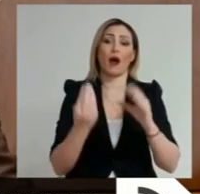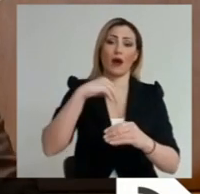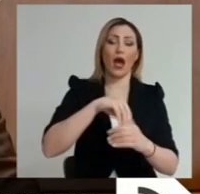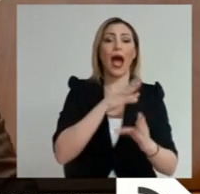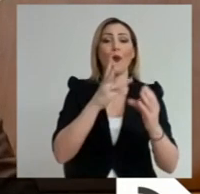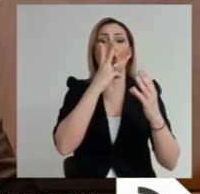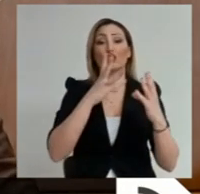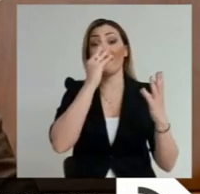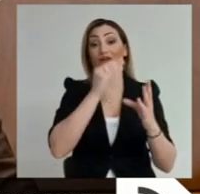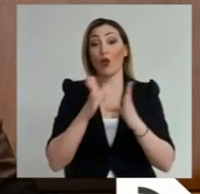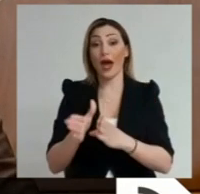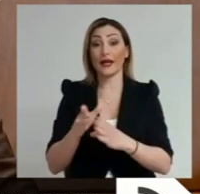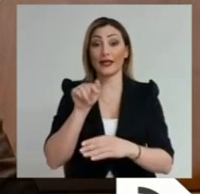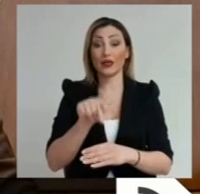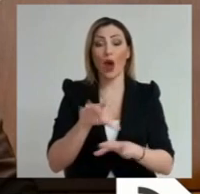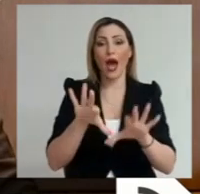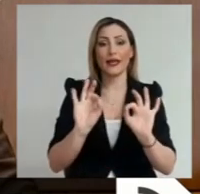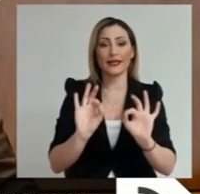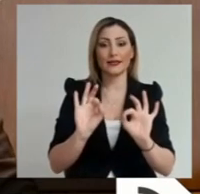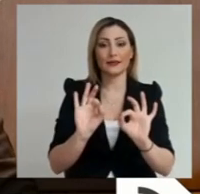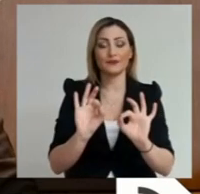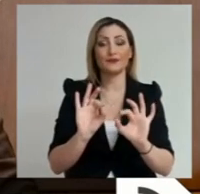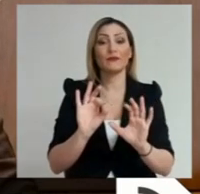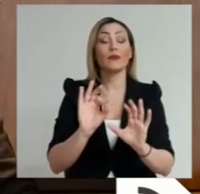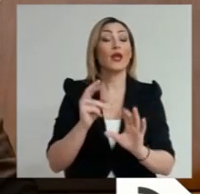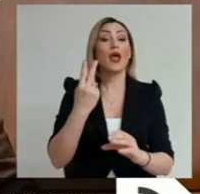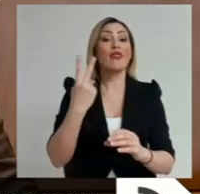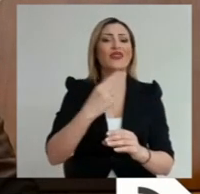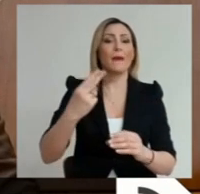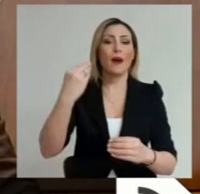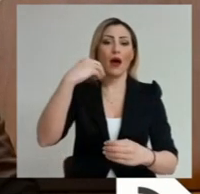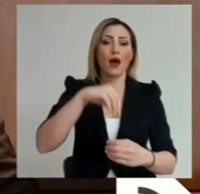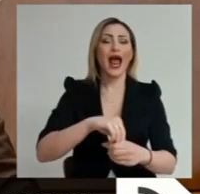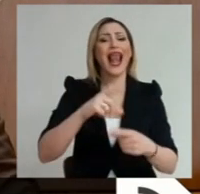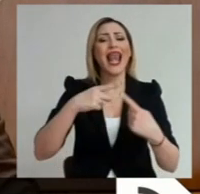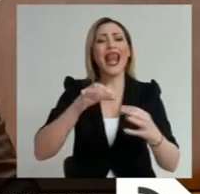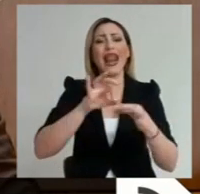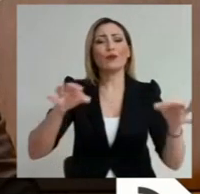Περαιτέρω διευκρινήσεις που μπορεί να προκύψουν επί της εφαρμογής των μέτρων θα δοθούν εντός της ημέρας. Ευχαριστώ.